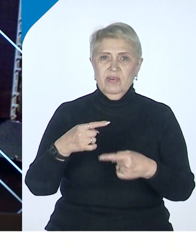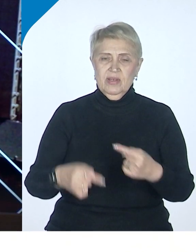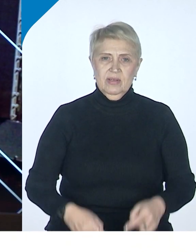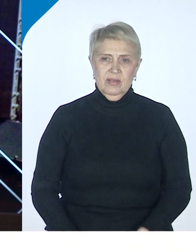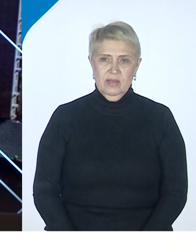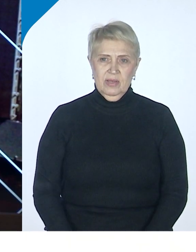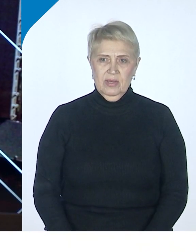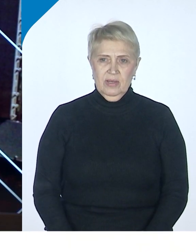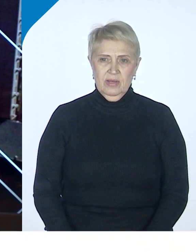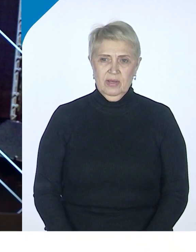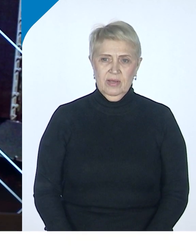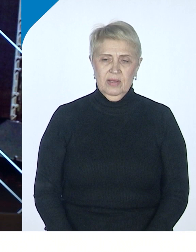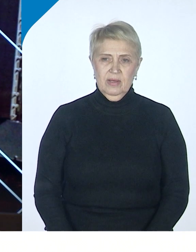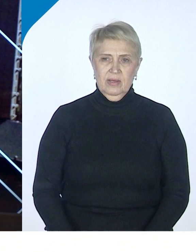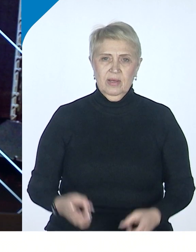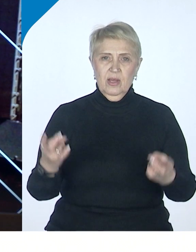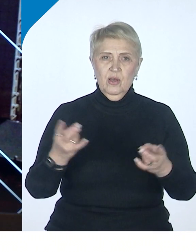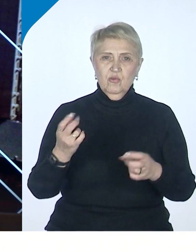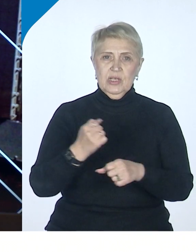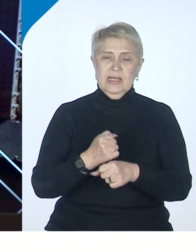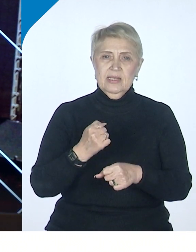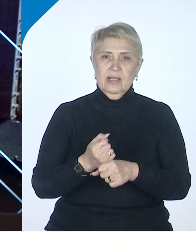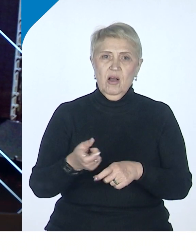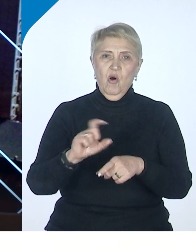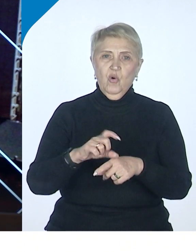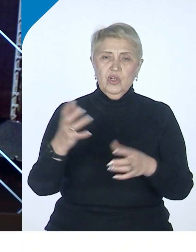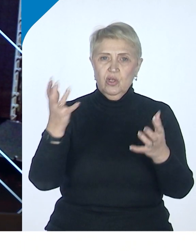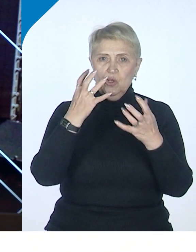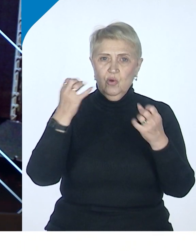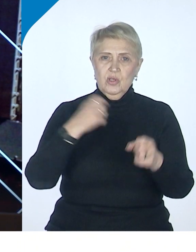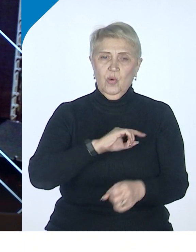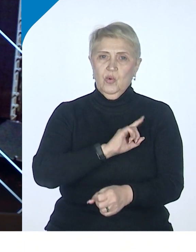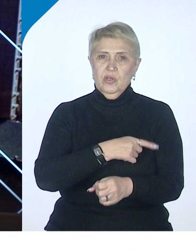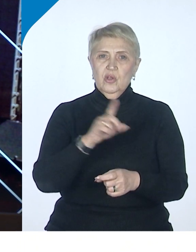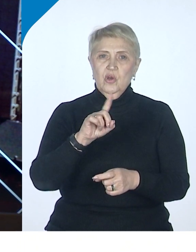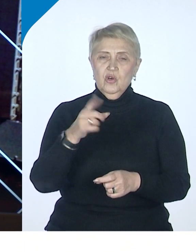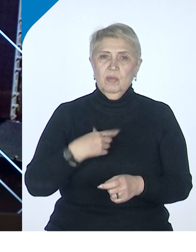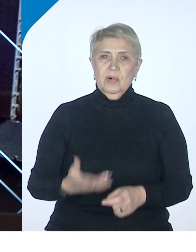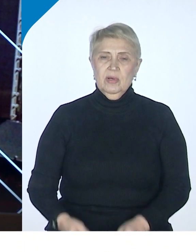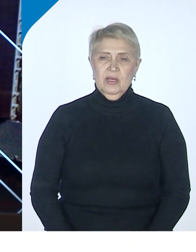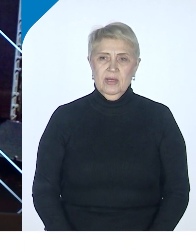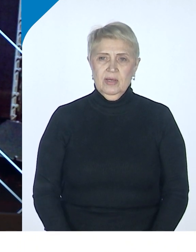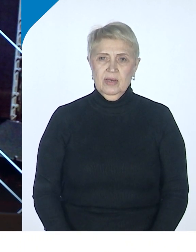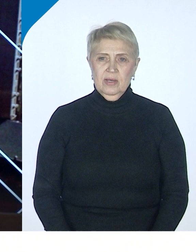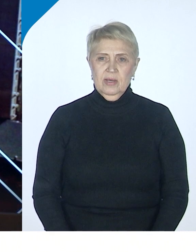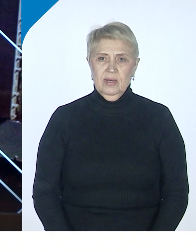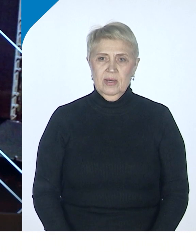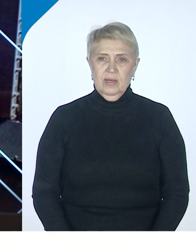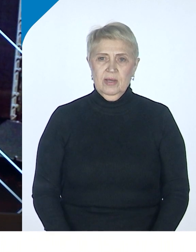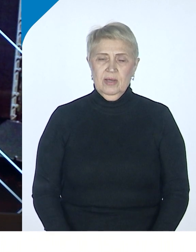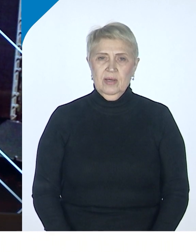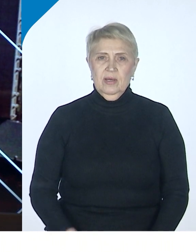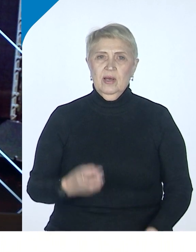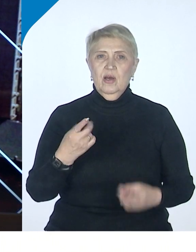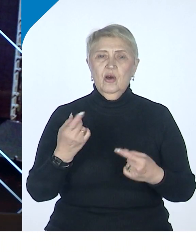И нужно сделать очень серьезные усилия, прежде всего, ментальные усилия, то есть нужно иначе